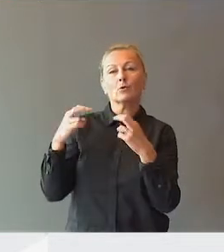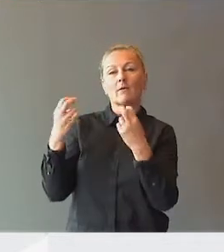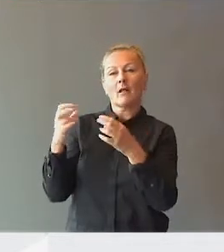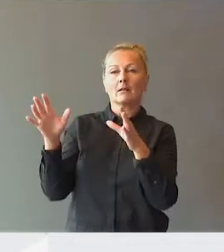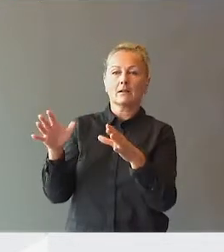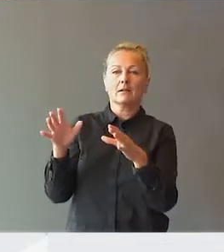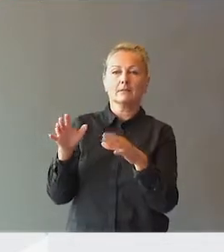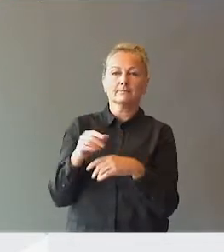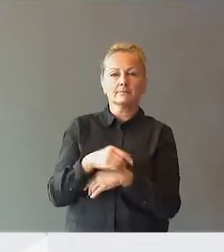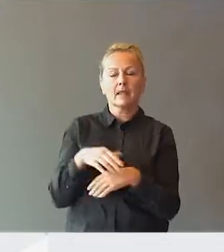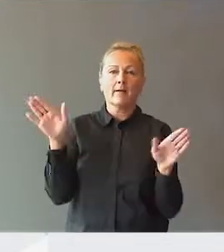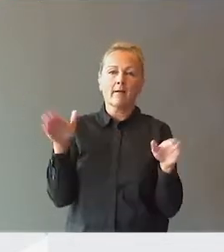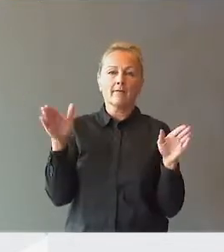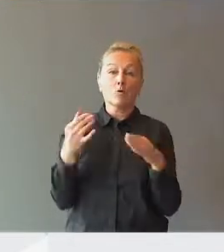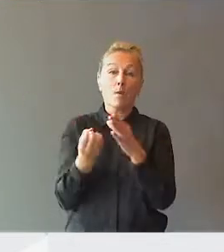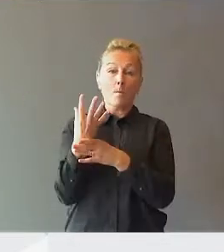ekspertutvalget, fru Blom,